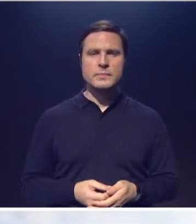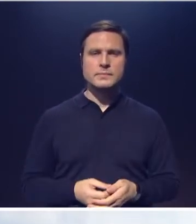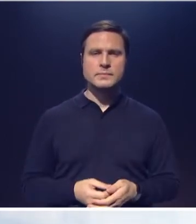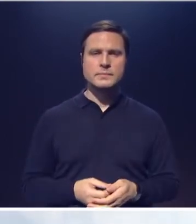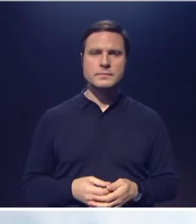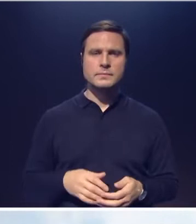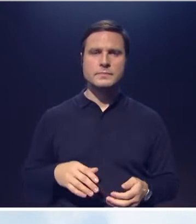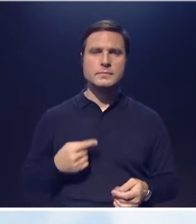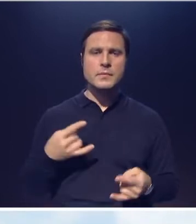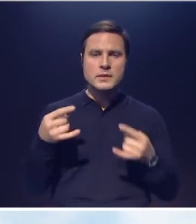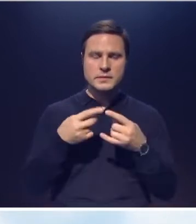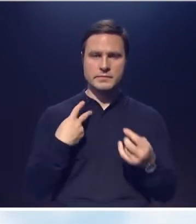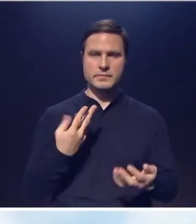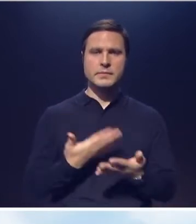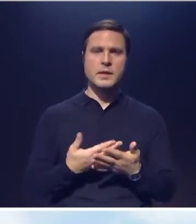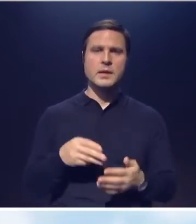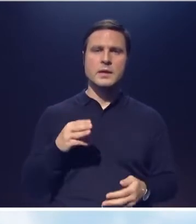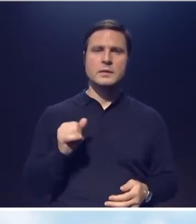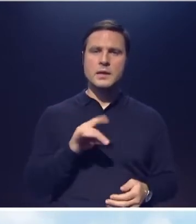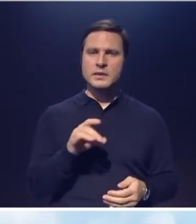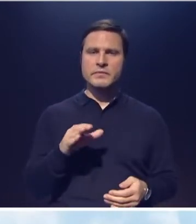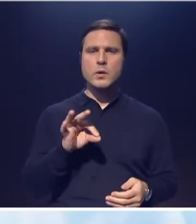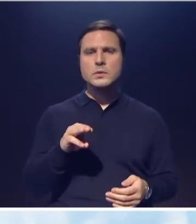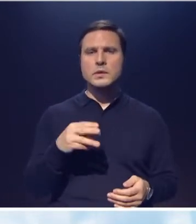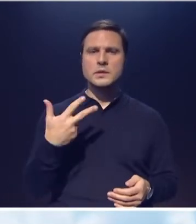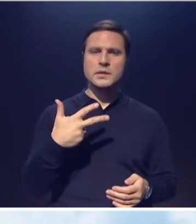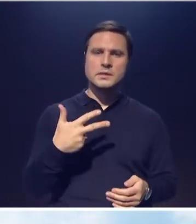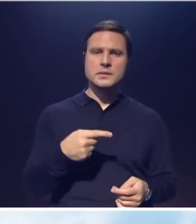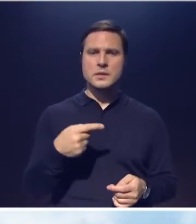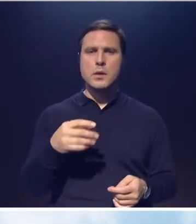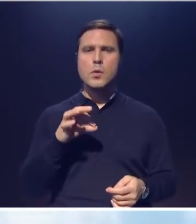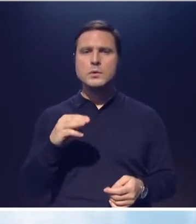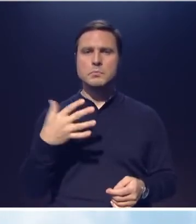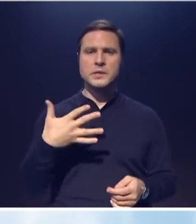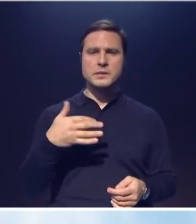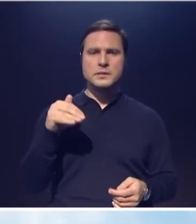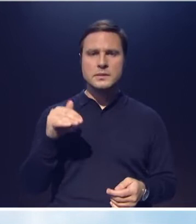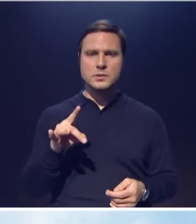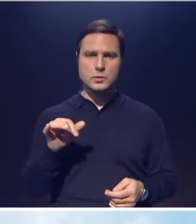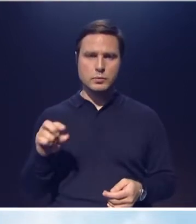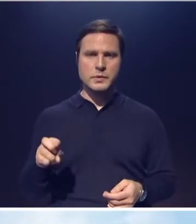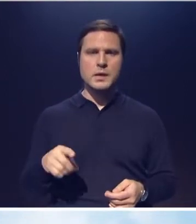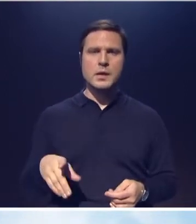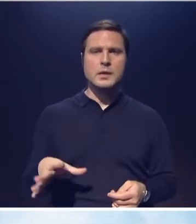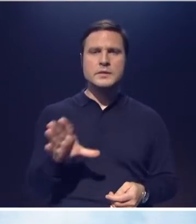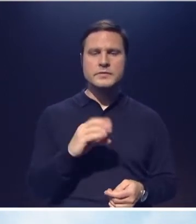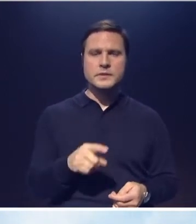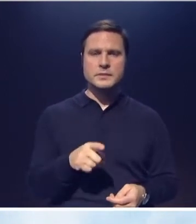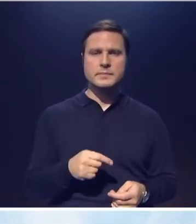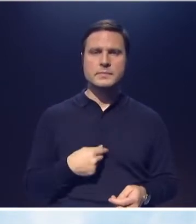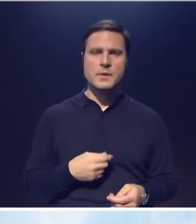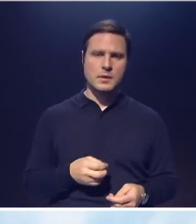Засветился в телевизоре уже тариф там от 30 тысяч рублей, от 50 и так далее. Они все такие